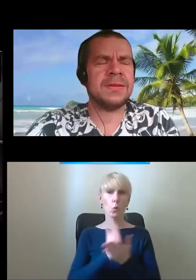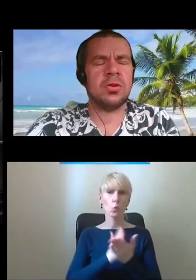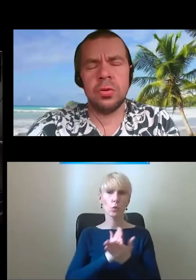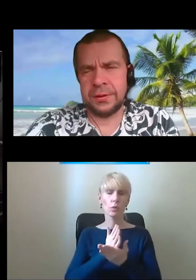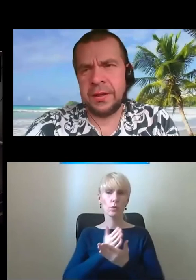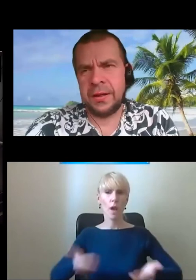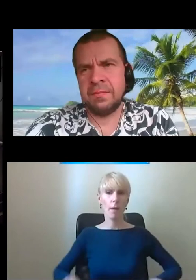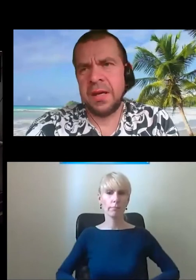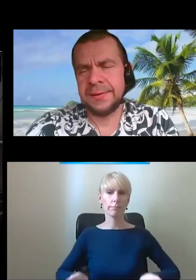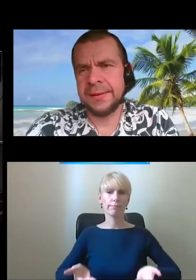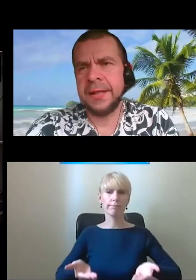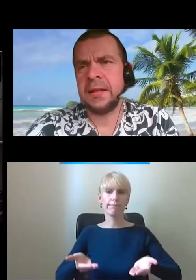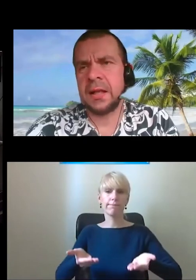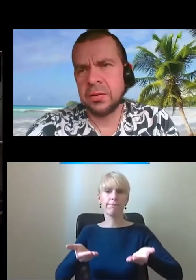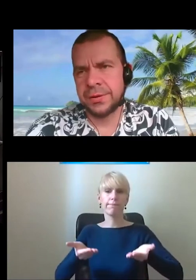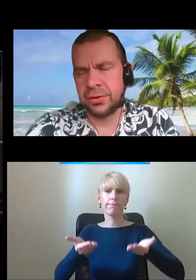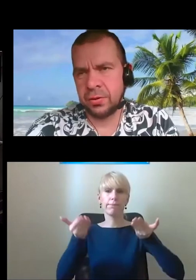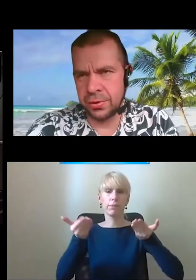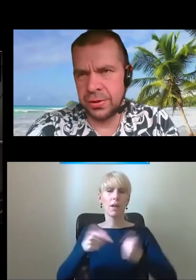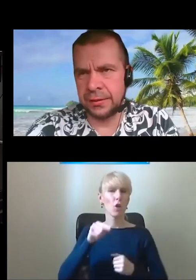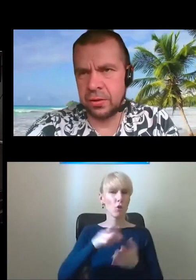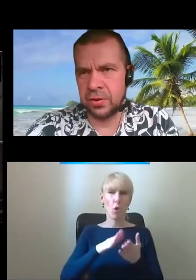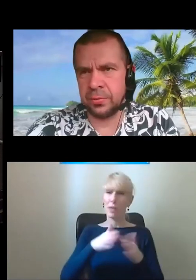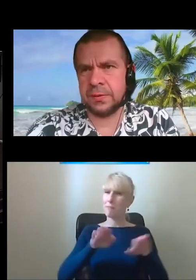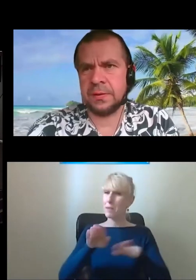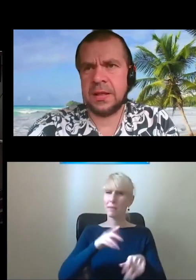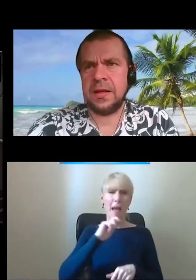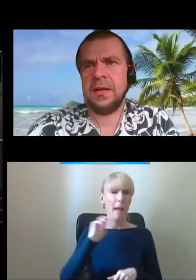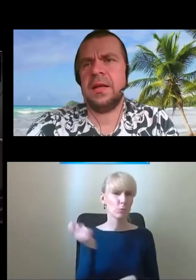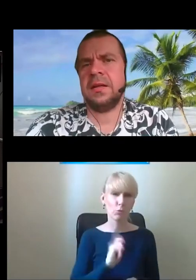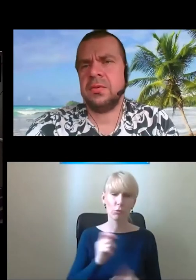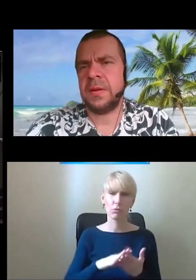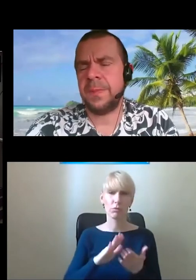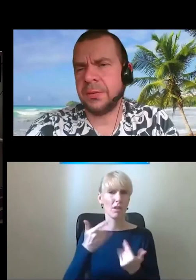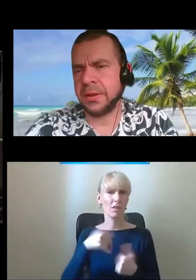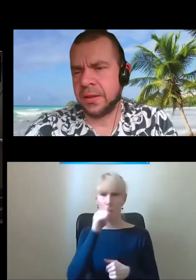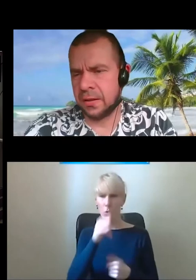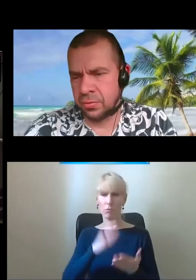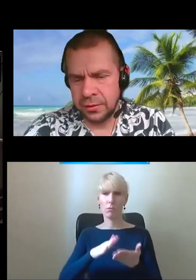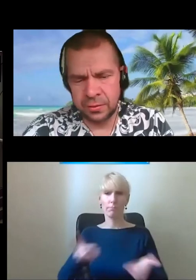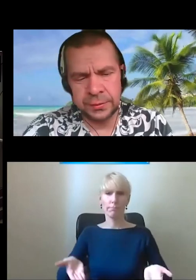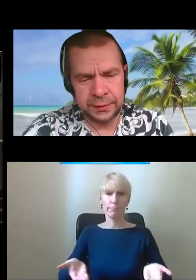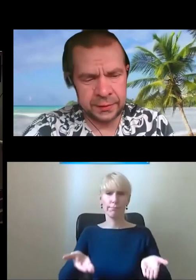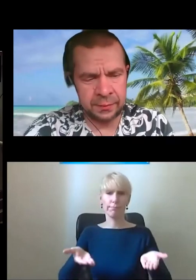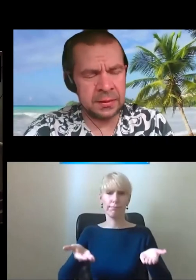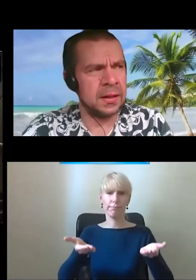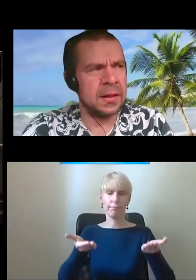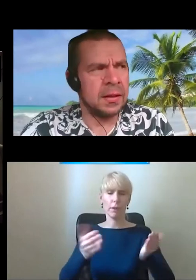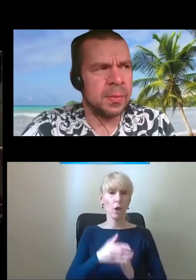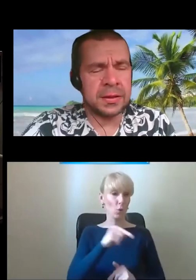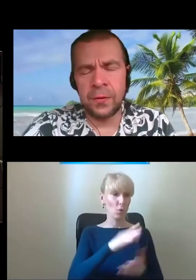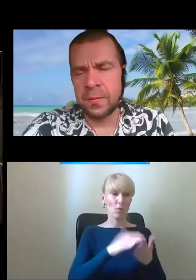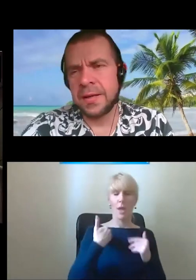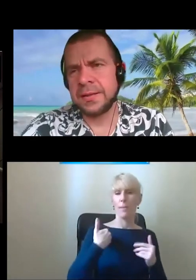absolutnie miejsce nie nadające się do użycia tego typu rozwiązania. Tutaj padły takie różne dyskusje na ten temat.